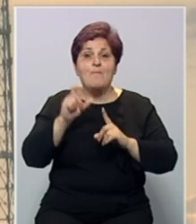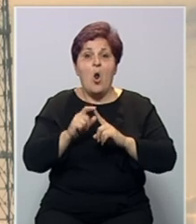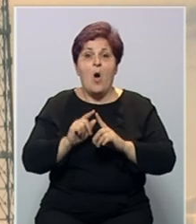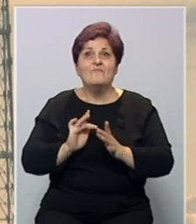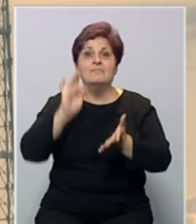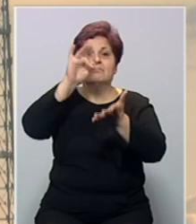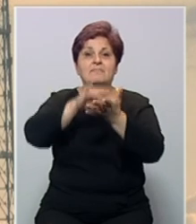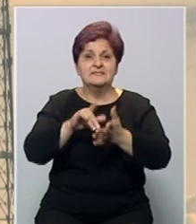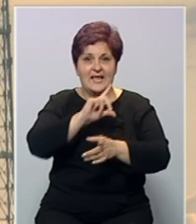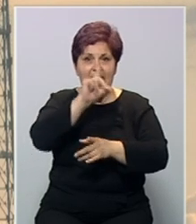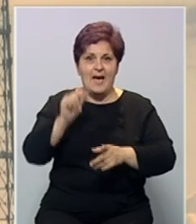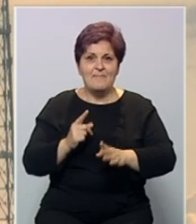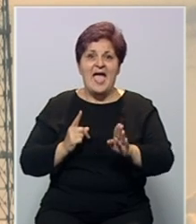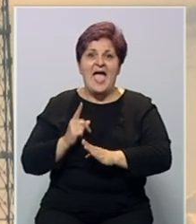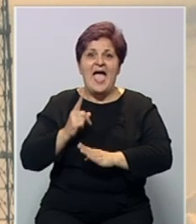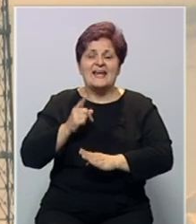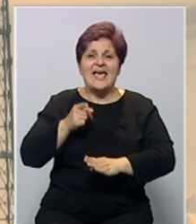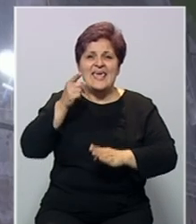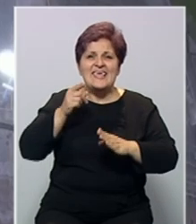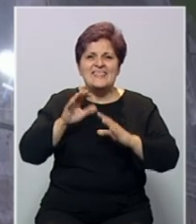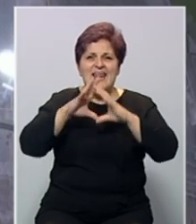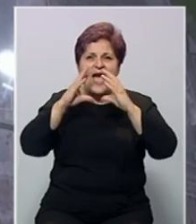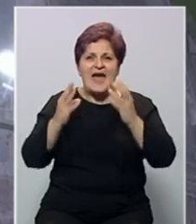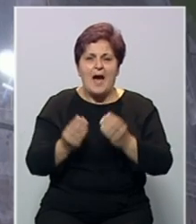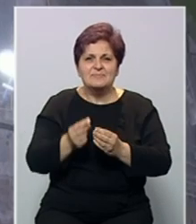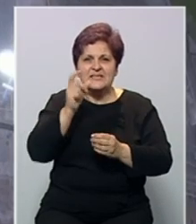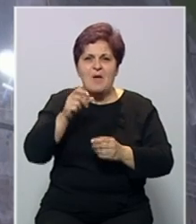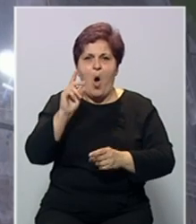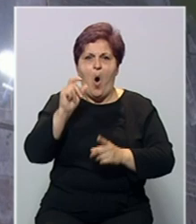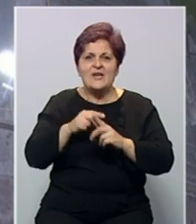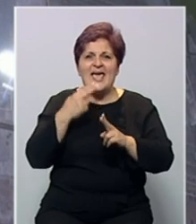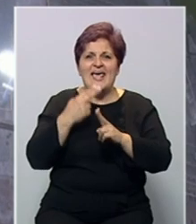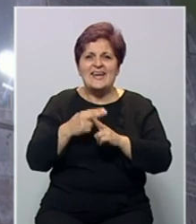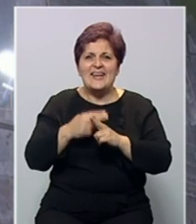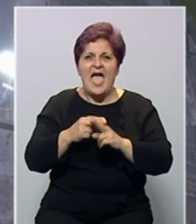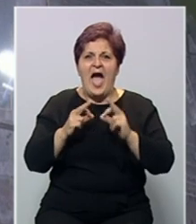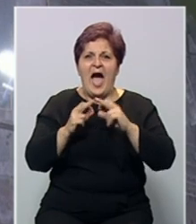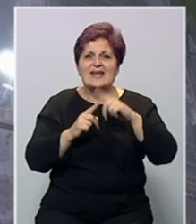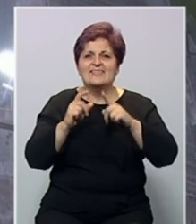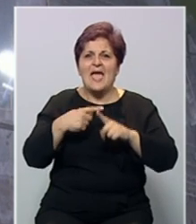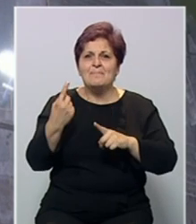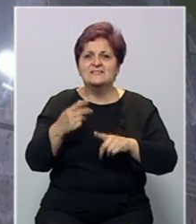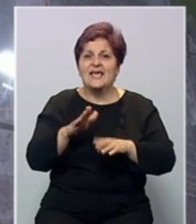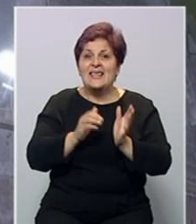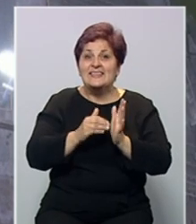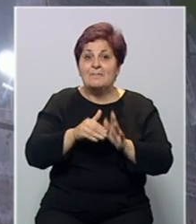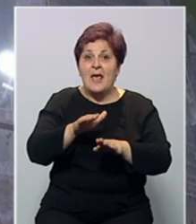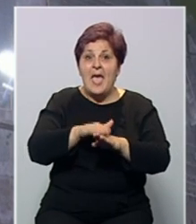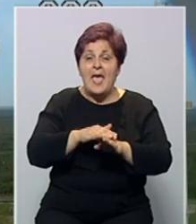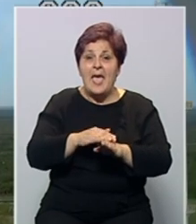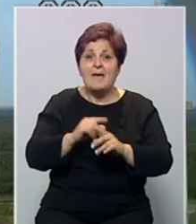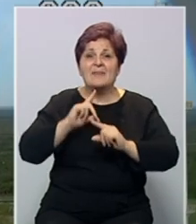misije na mjesec. Raketa i njezina kapsula za posadu Orion, misija nazvana Artemis, trebali su poletjeti iza